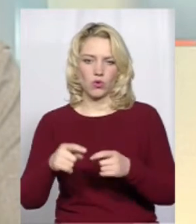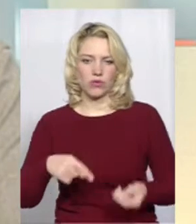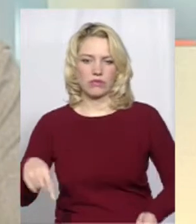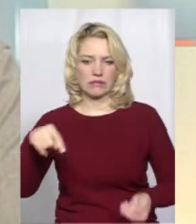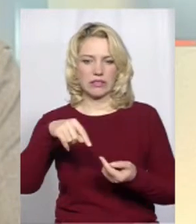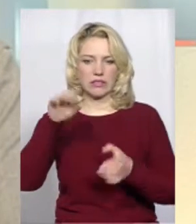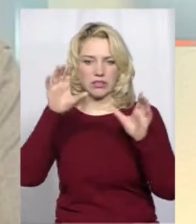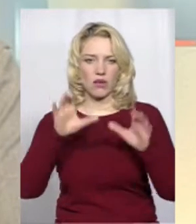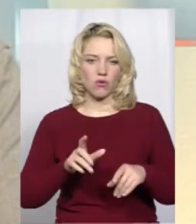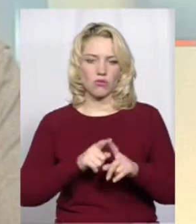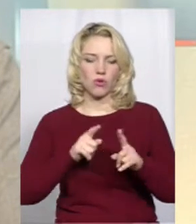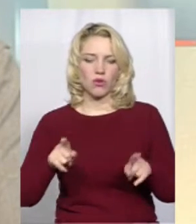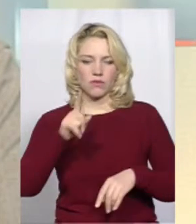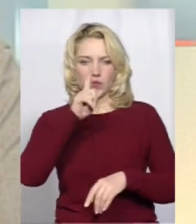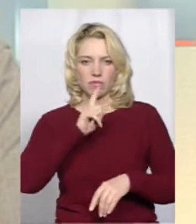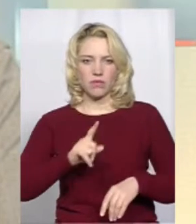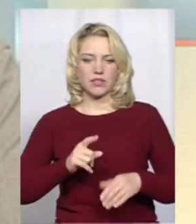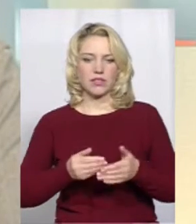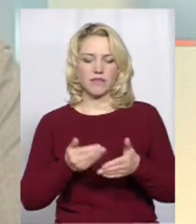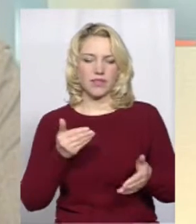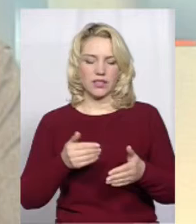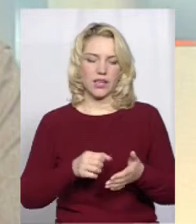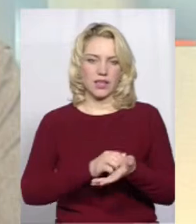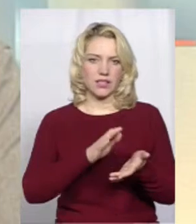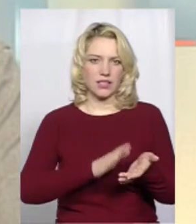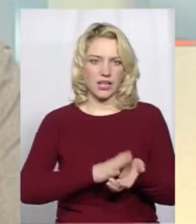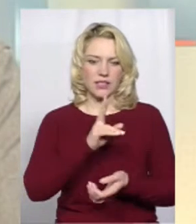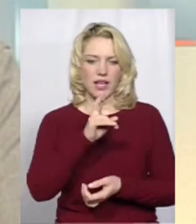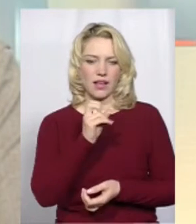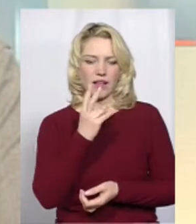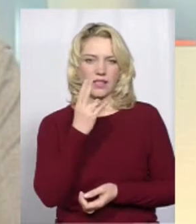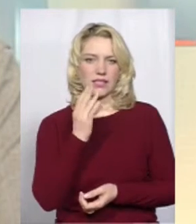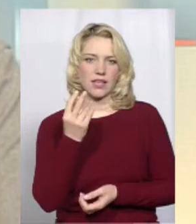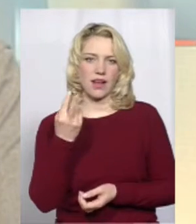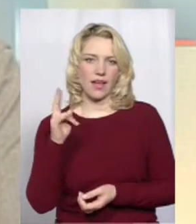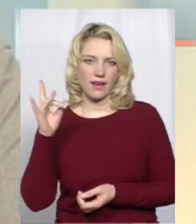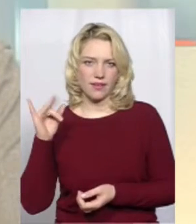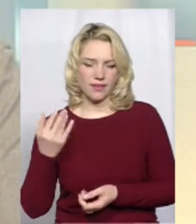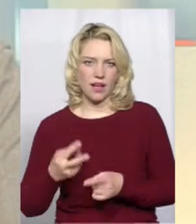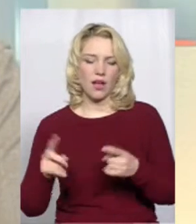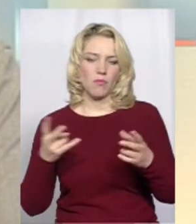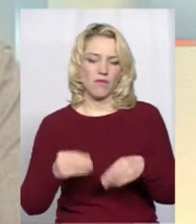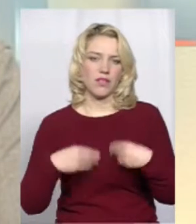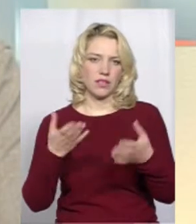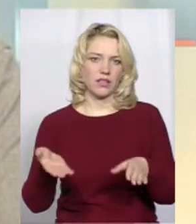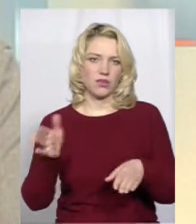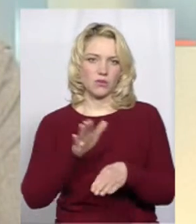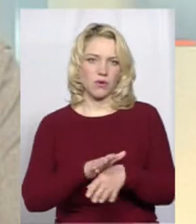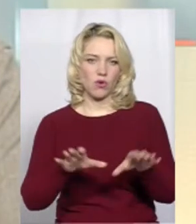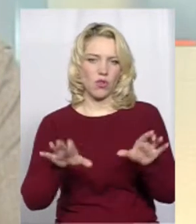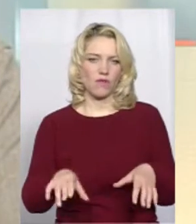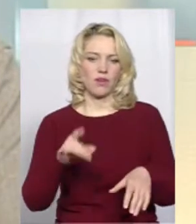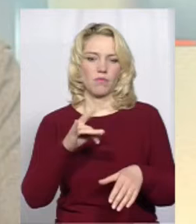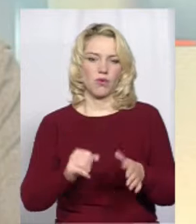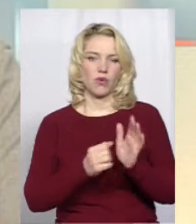місяця від реєстрації в канцелярії цих документів, ми повинні видати розпорядження голови про